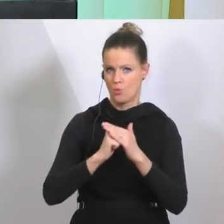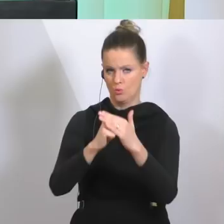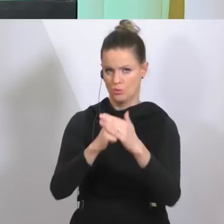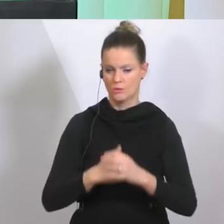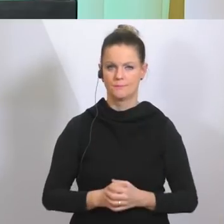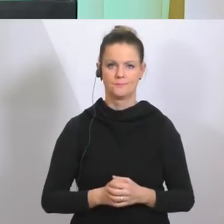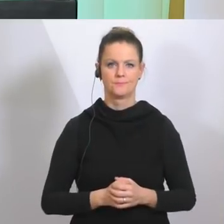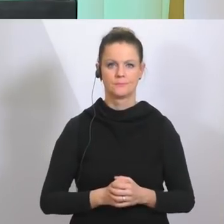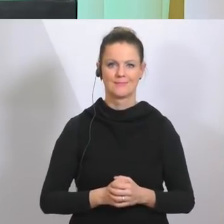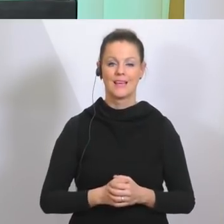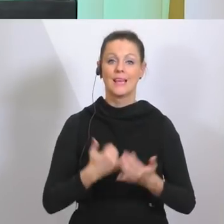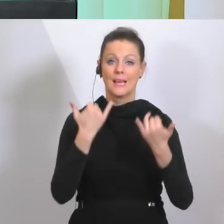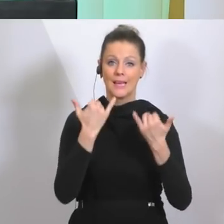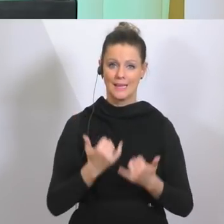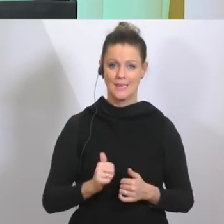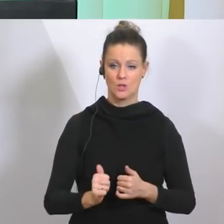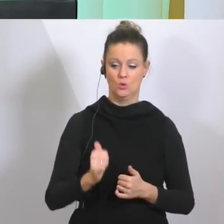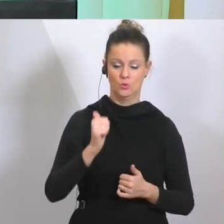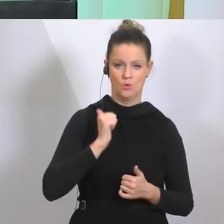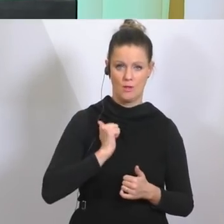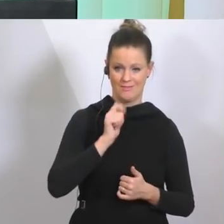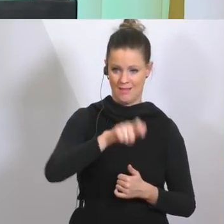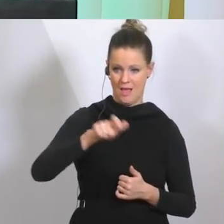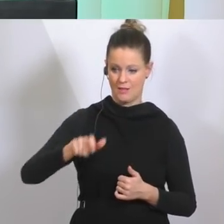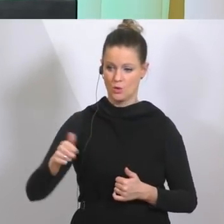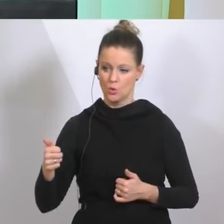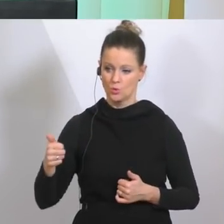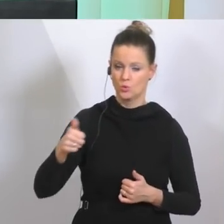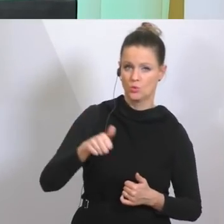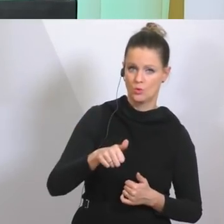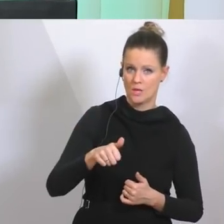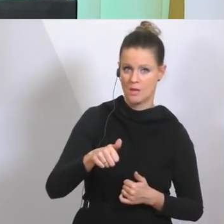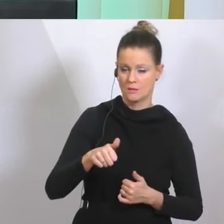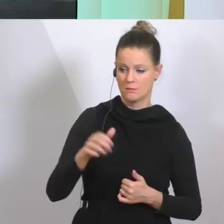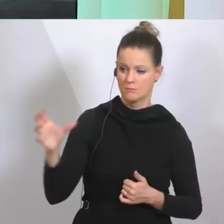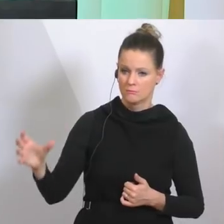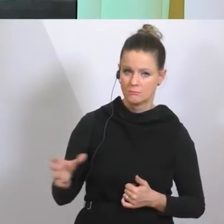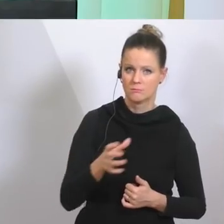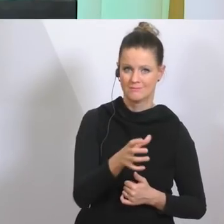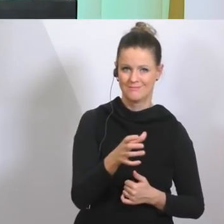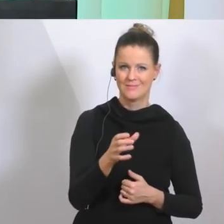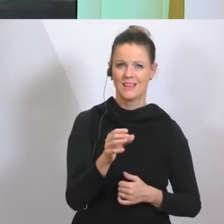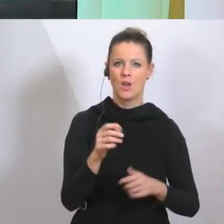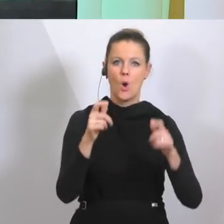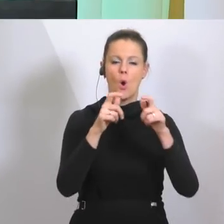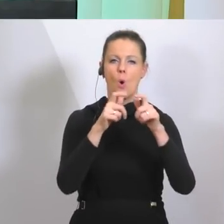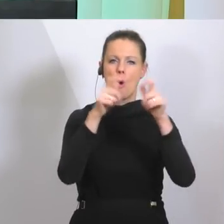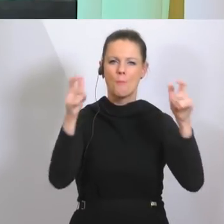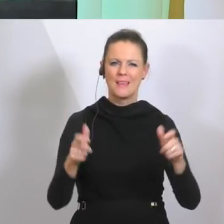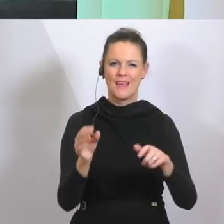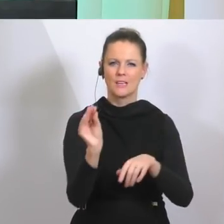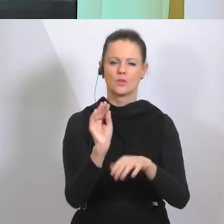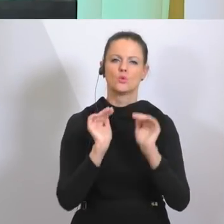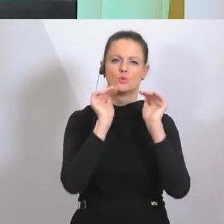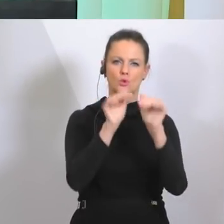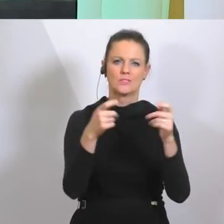Die Soldaten, die jetzt zusätzlich in Anspruch genommen werden, haben in erster Linie Objektschutzaufgaben, so wie von mir schon ausgeführt. Auch da gibt